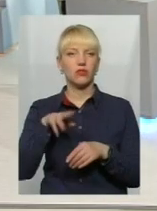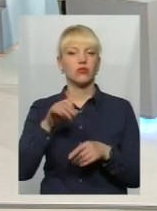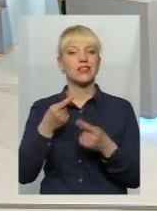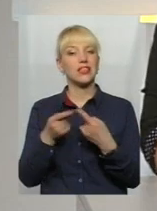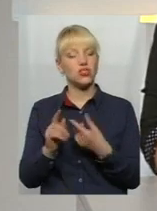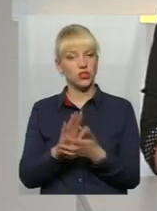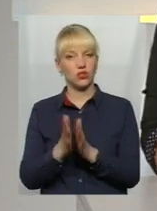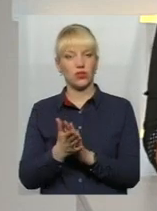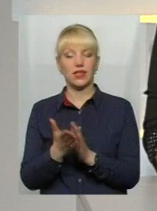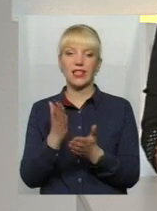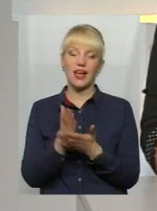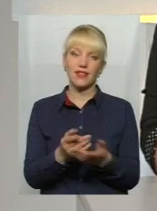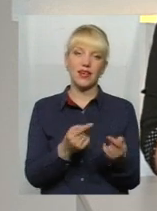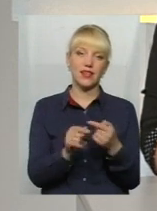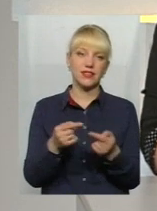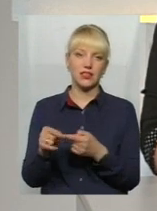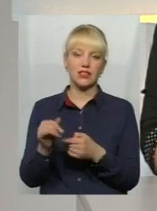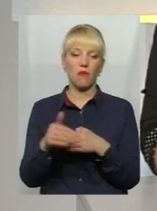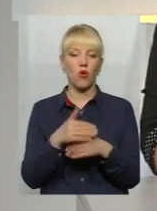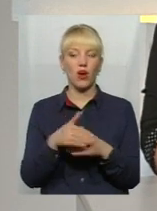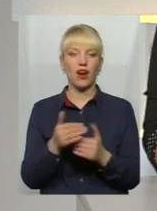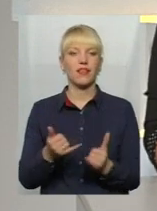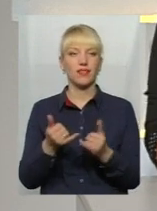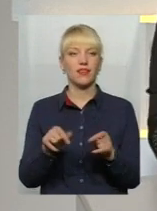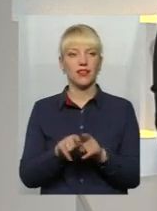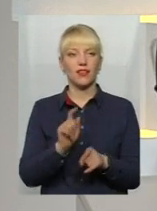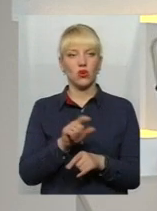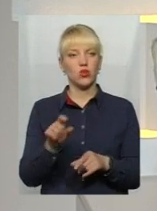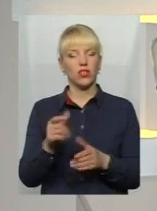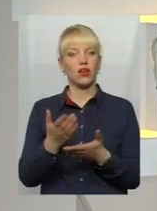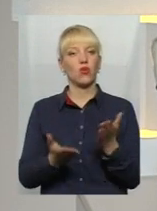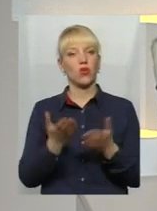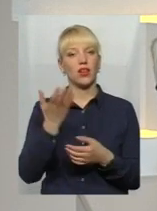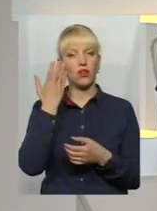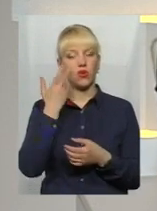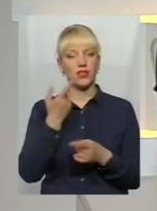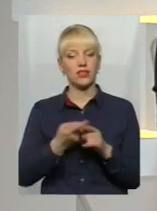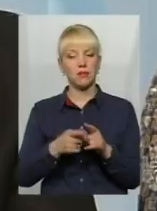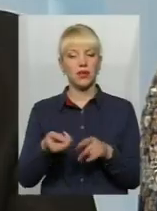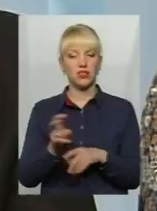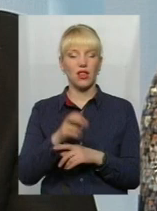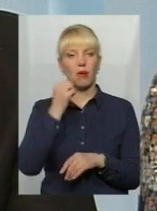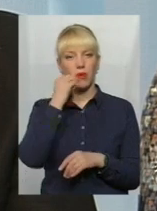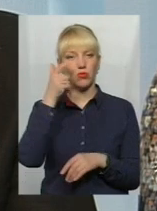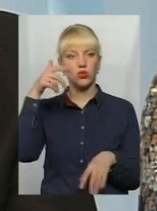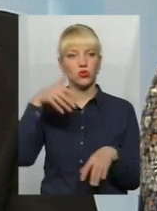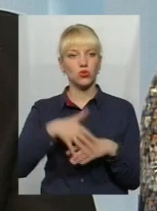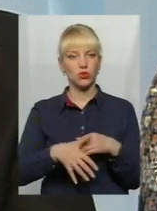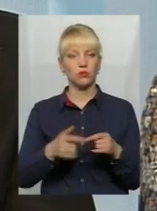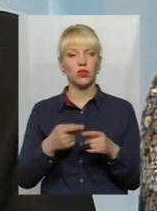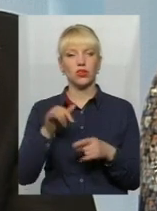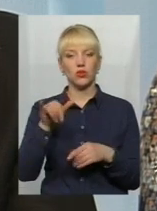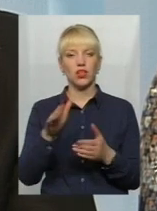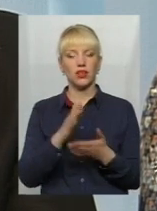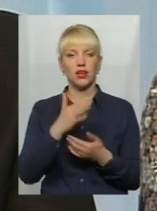Є якась різниця в покаранні для цих людей? Адже просто коли це приходить бабуся, зрозуміло, що там в